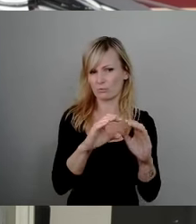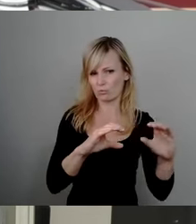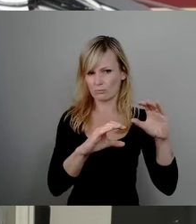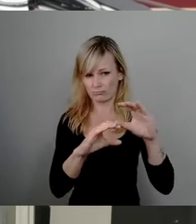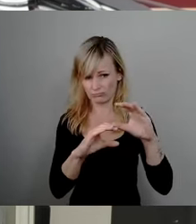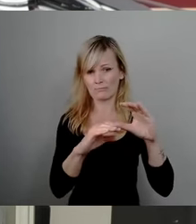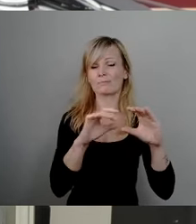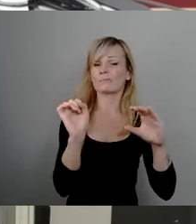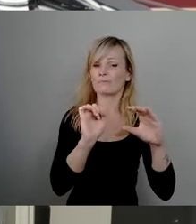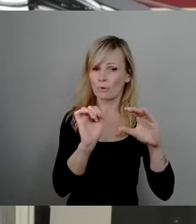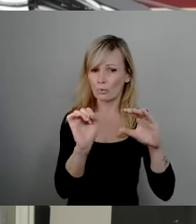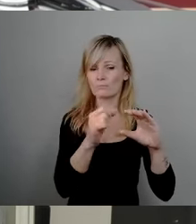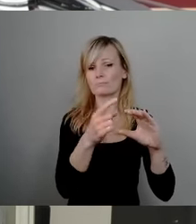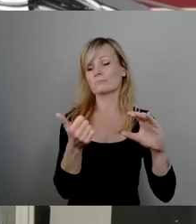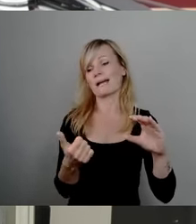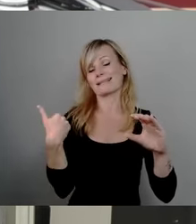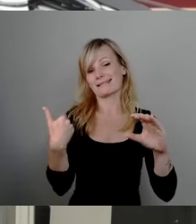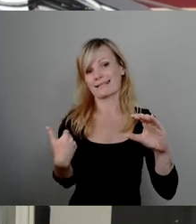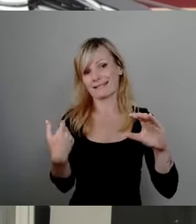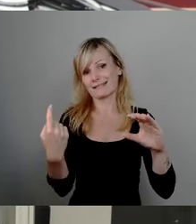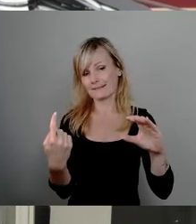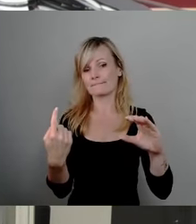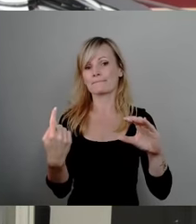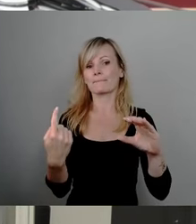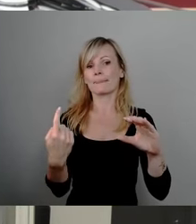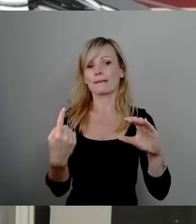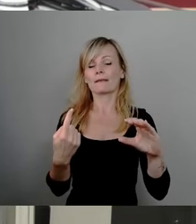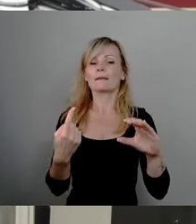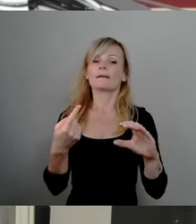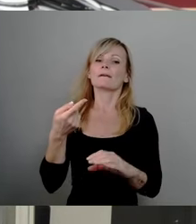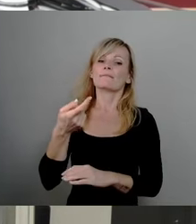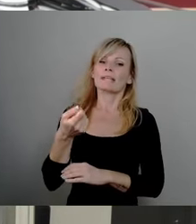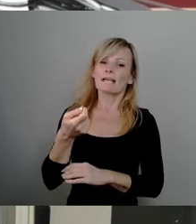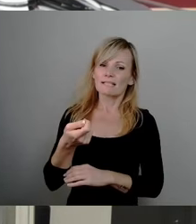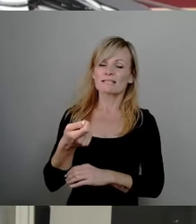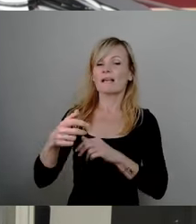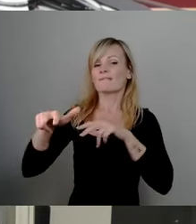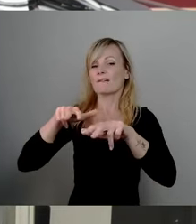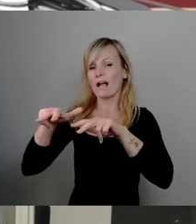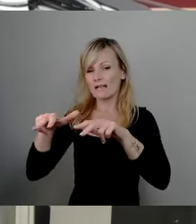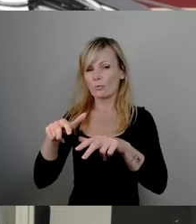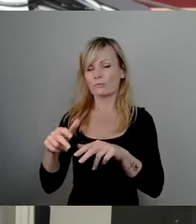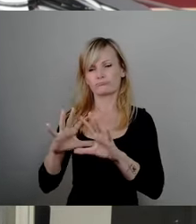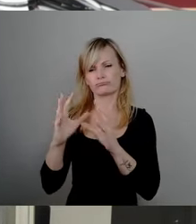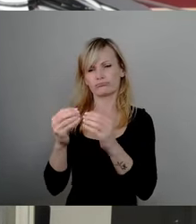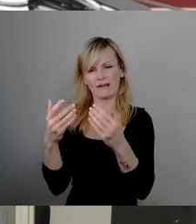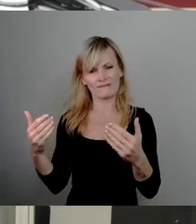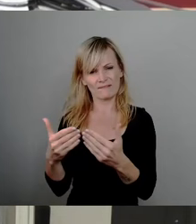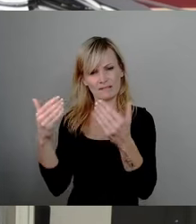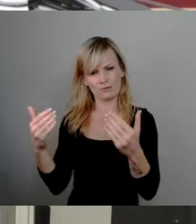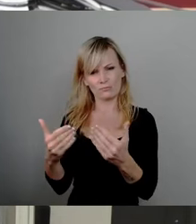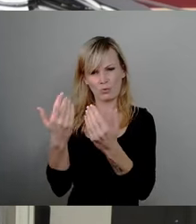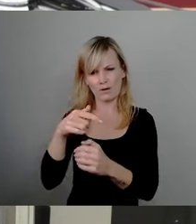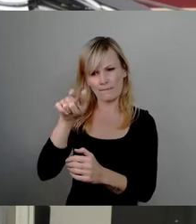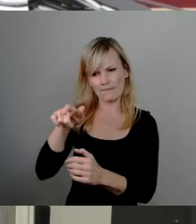weil auf der einen Seite die Finanzverwaltung so viele Widersprüche hat von der Bevölkerung, dass sie es nicht